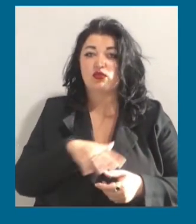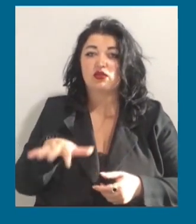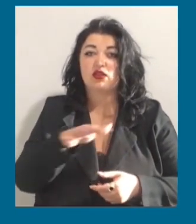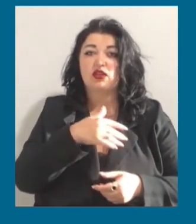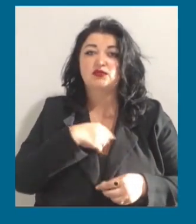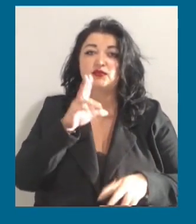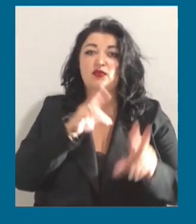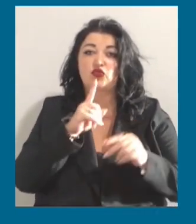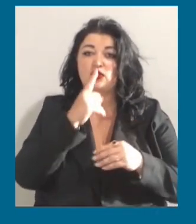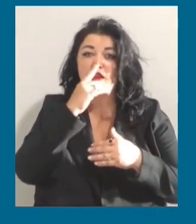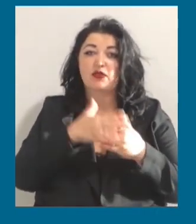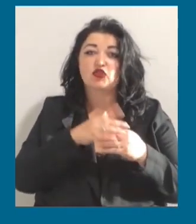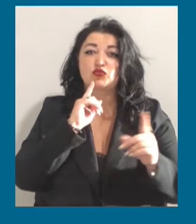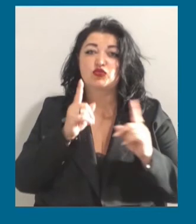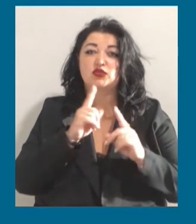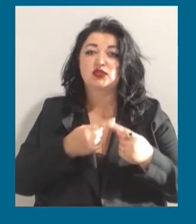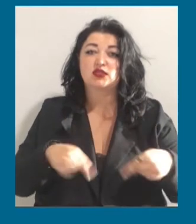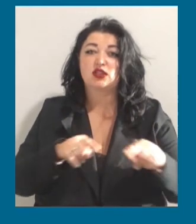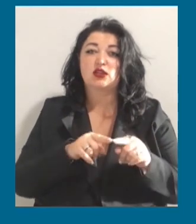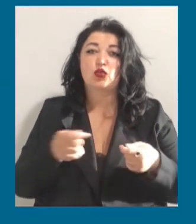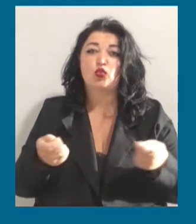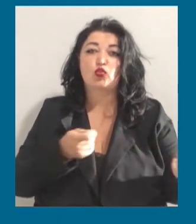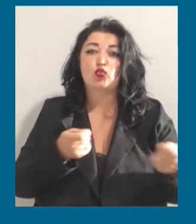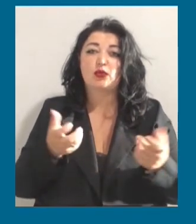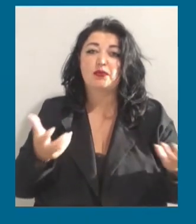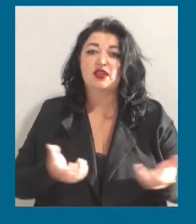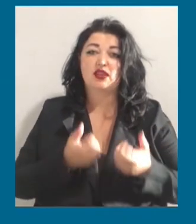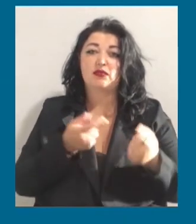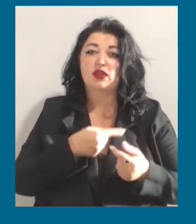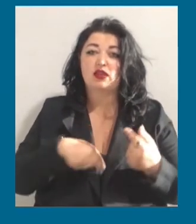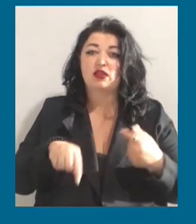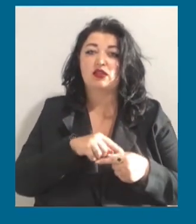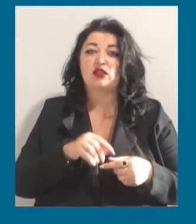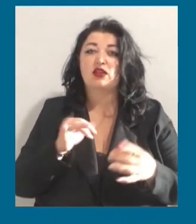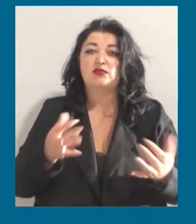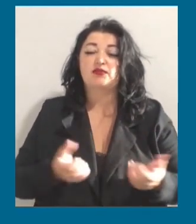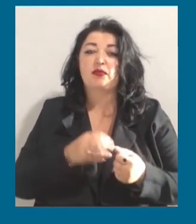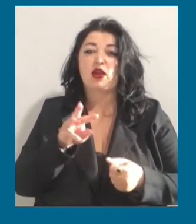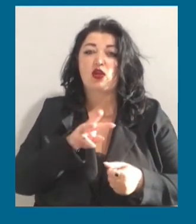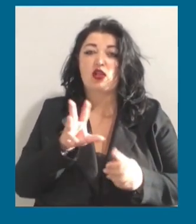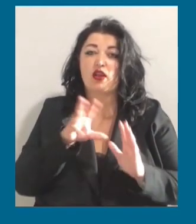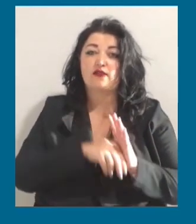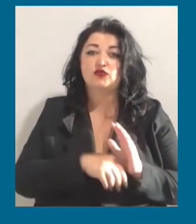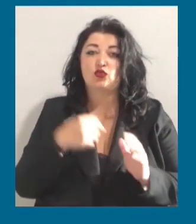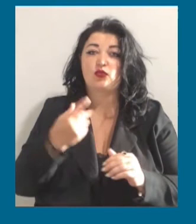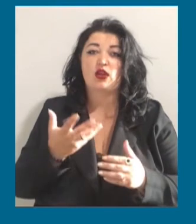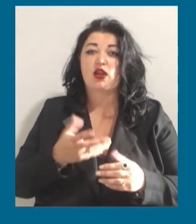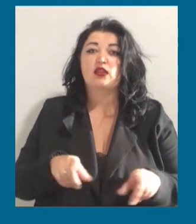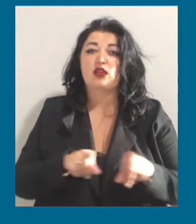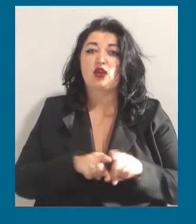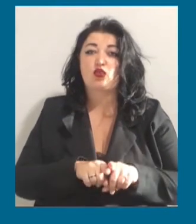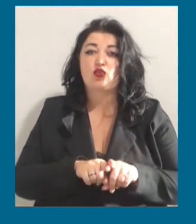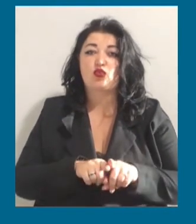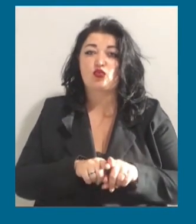найближчому засіданні уряд підтримує нас, підтримує також і Миколаївську область, яка також направила подібне